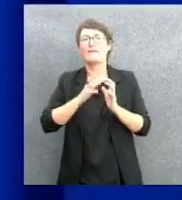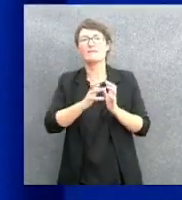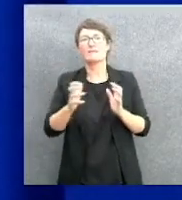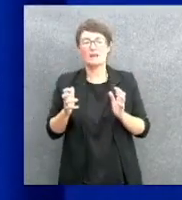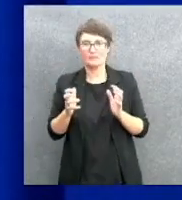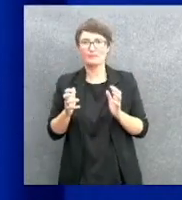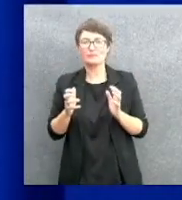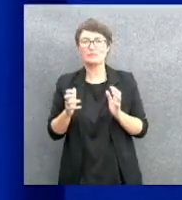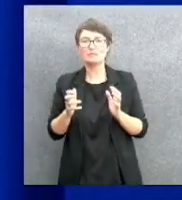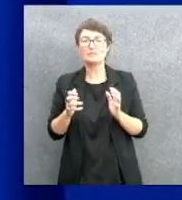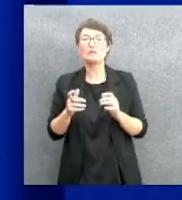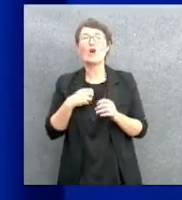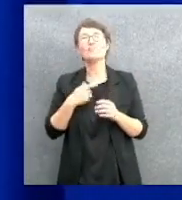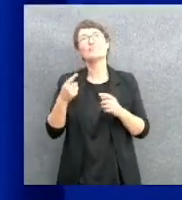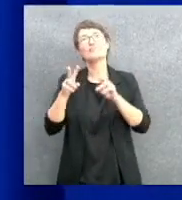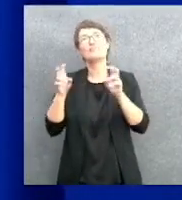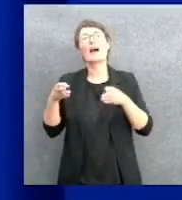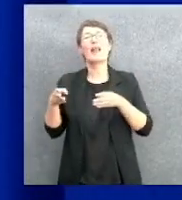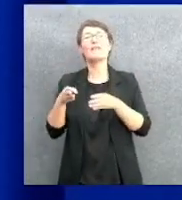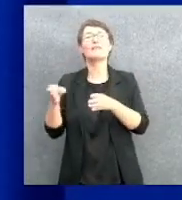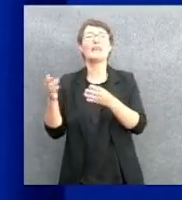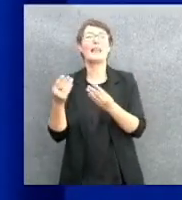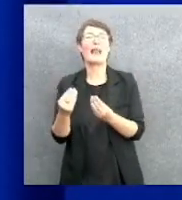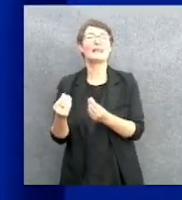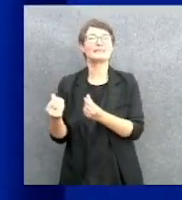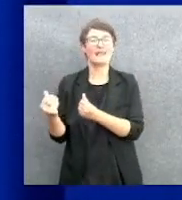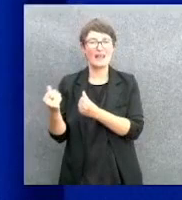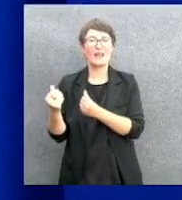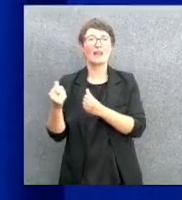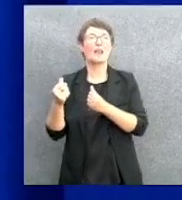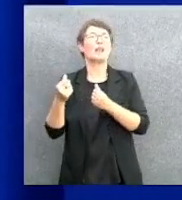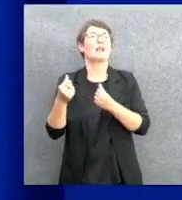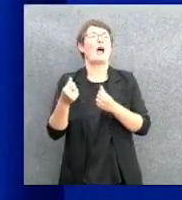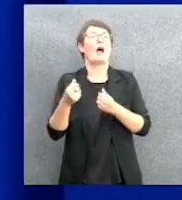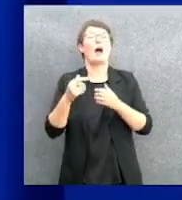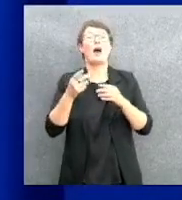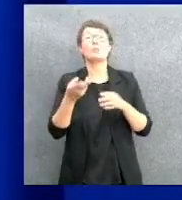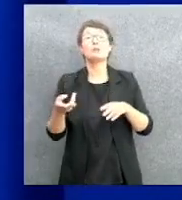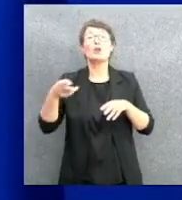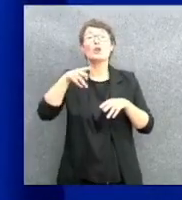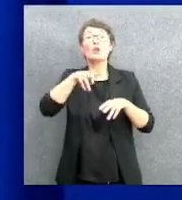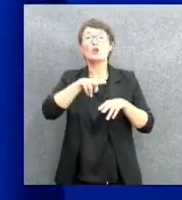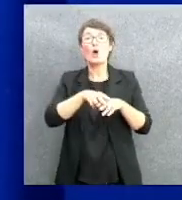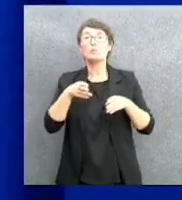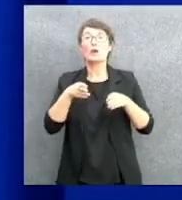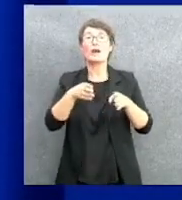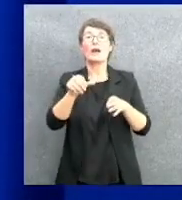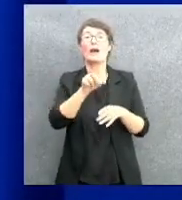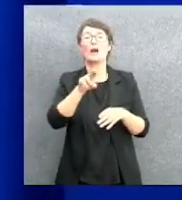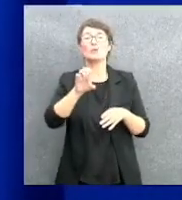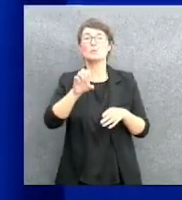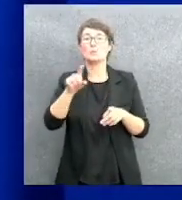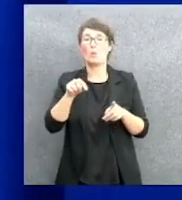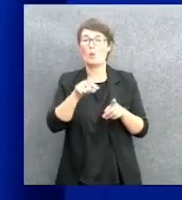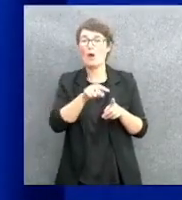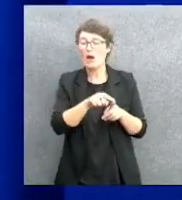La via della seta, la logistica, il raddoppio del canale di Suez. Quello che era vero all